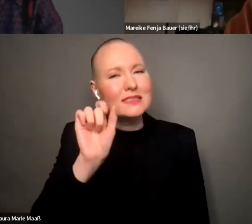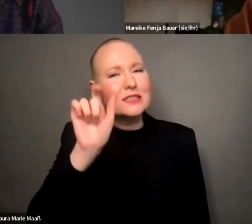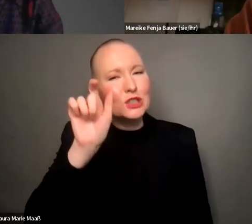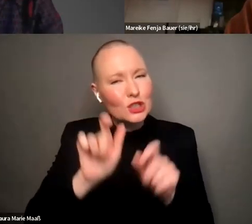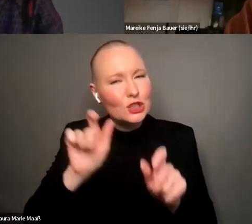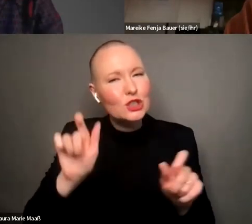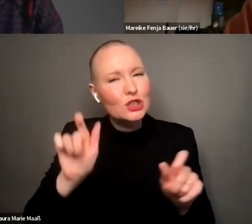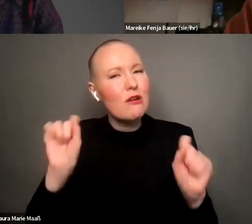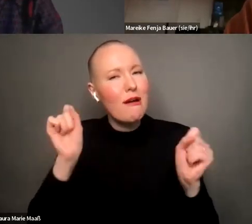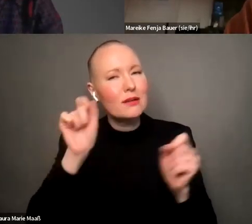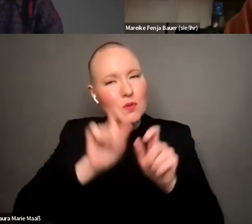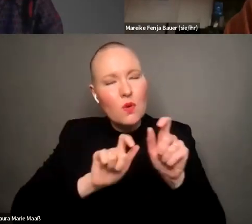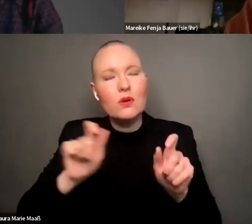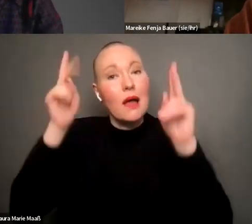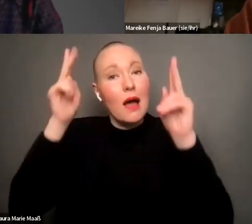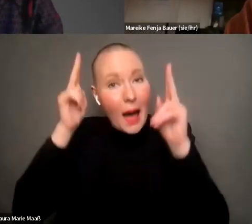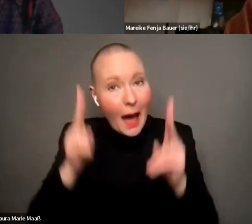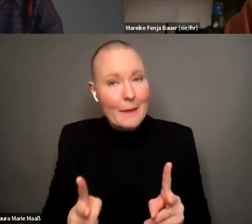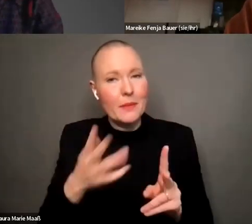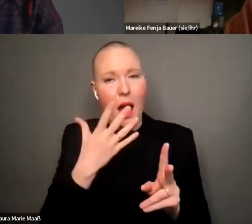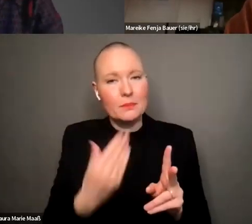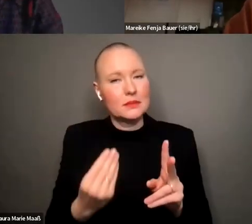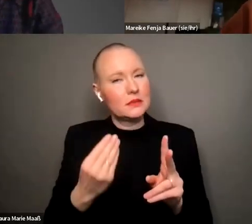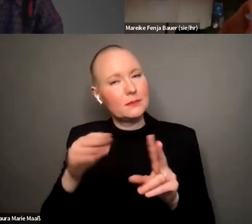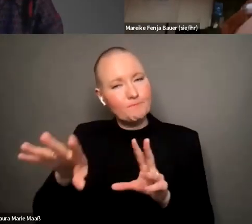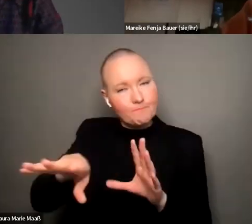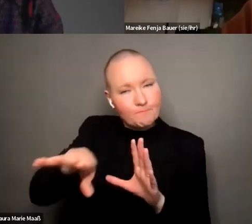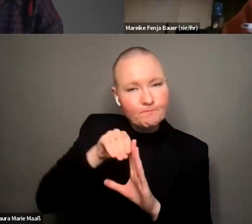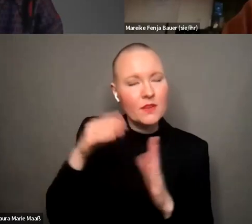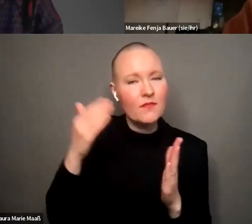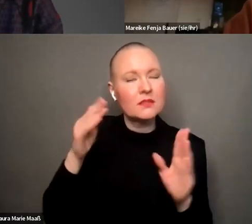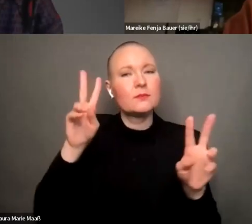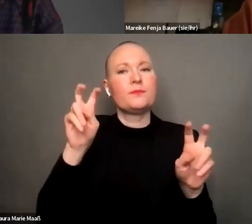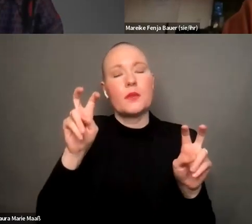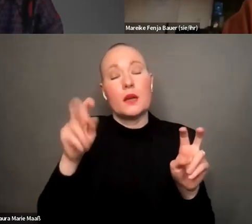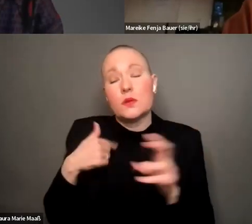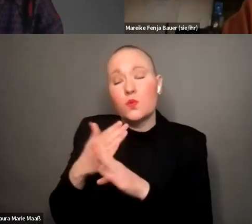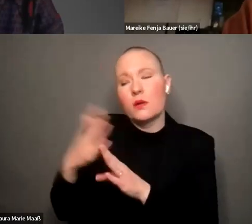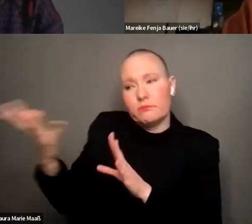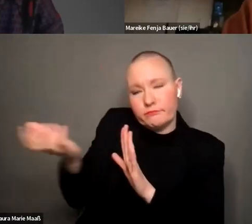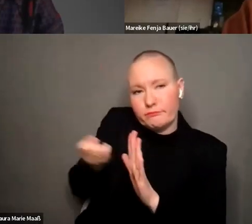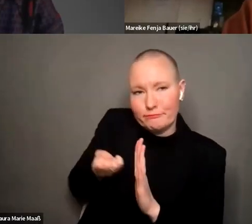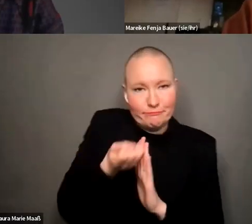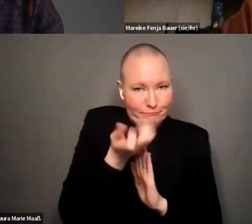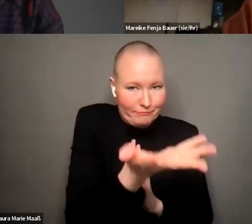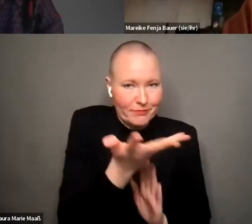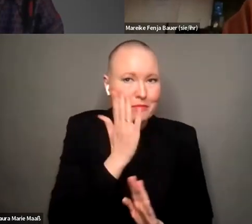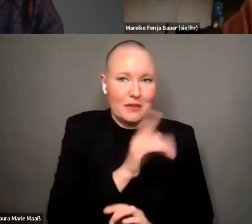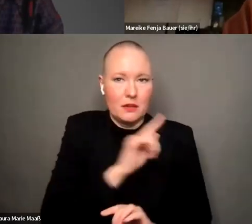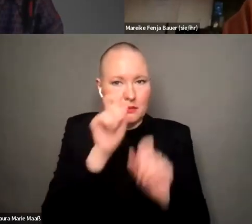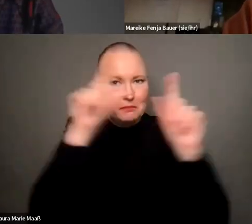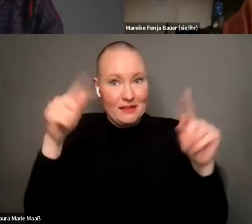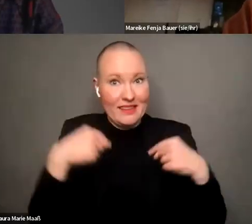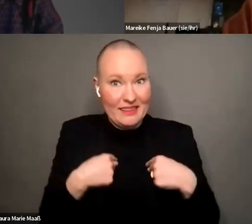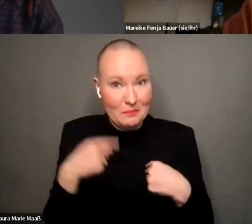machen also ist häufig die erzählung also nicht gibt es jetzt nur wieder was dort gesagt wird aber es eben häufig die